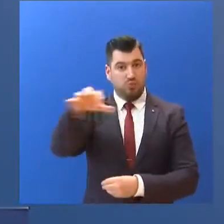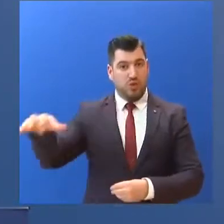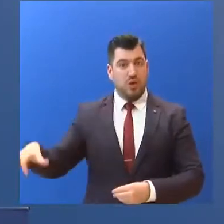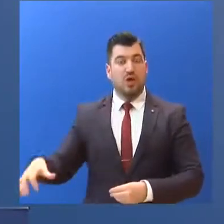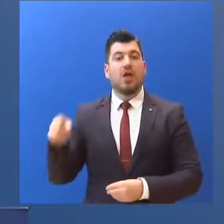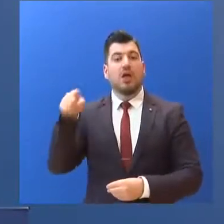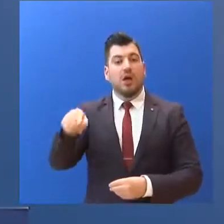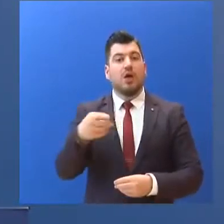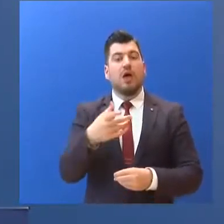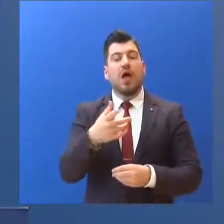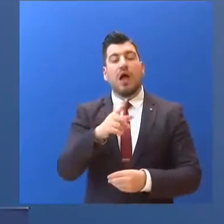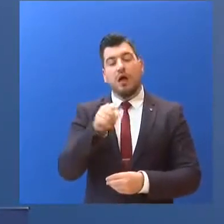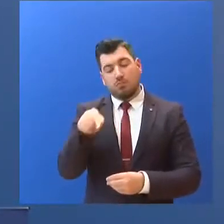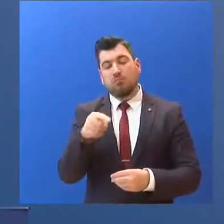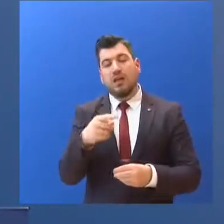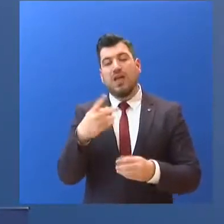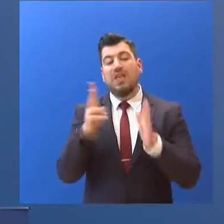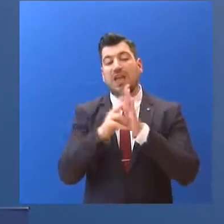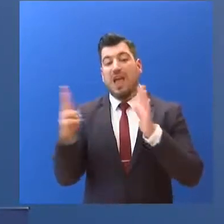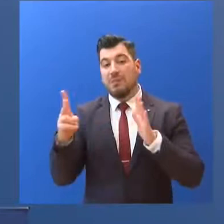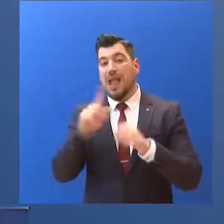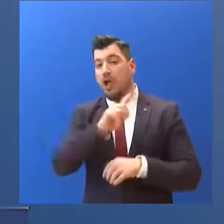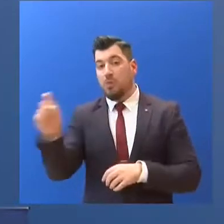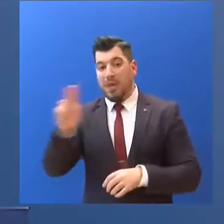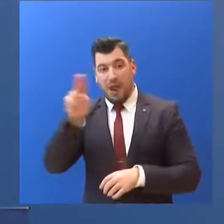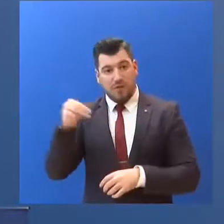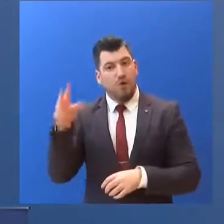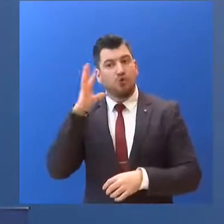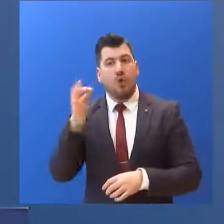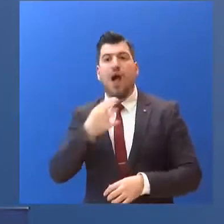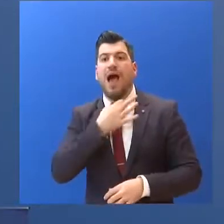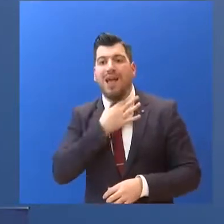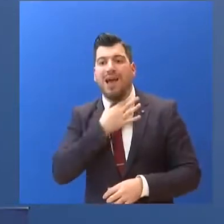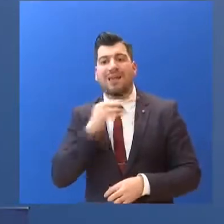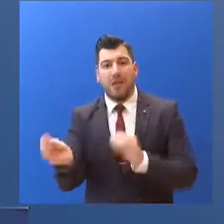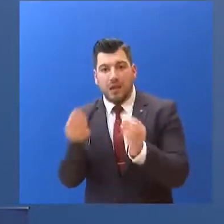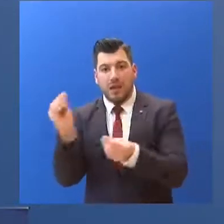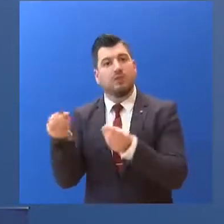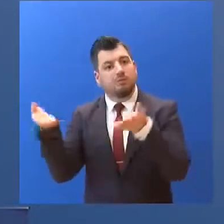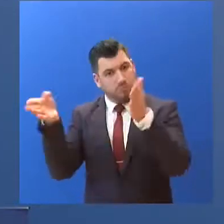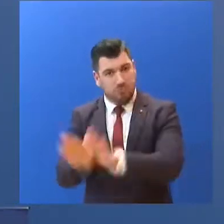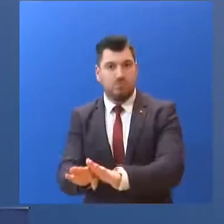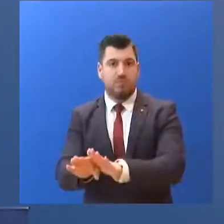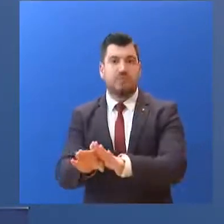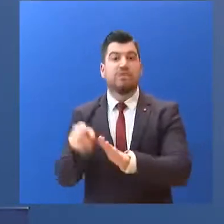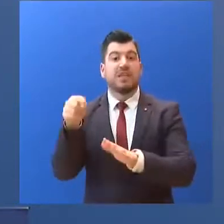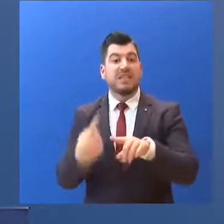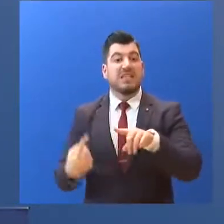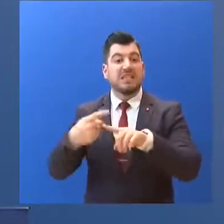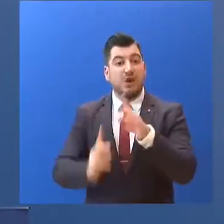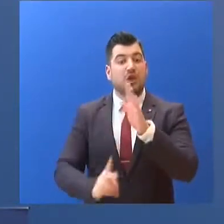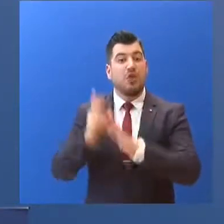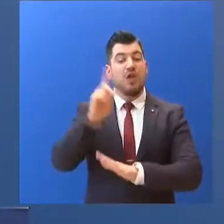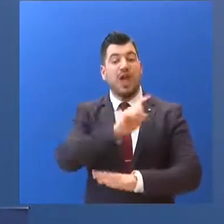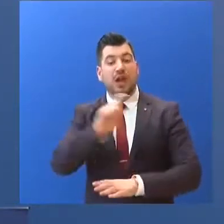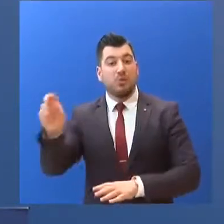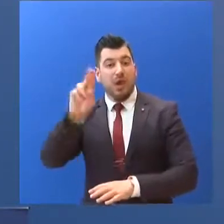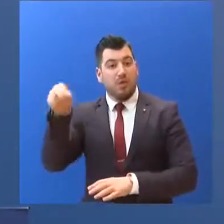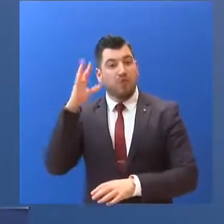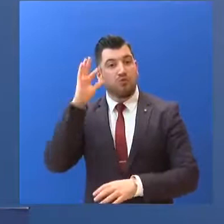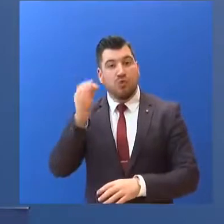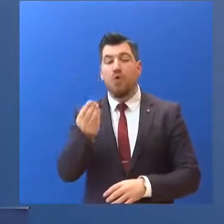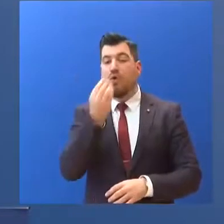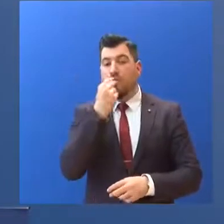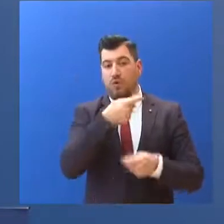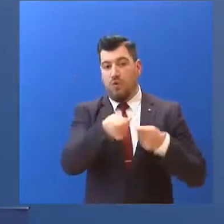ευρώ... για την αντιμετώπιση έκτακτων αναγκών... και θα διαθέσει επιπλέον... άλλα 12 εκατομμύρια ευρώ... για τη σύντηση συμπολιτών που έχουν ανάγκη.